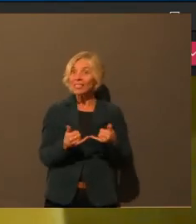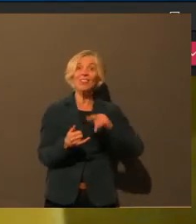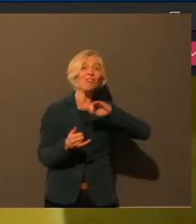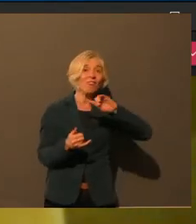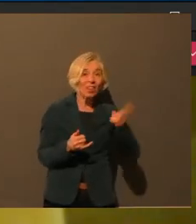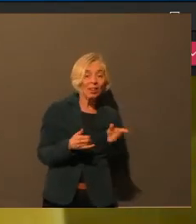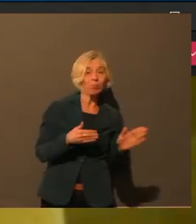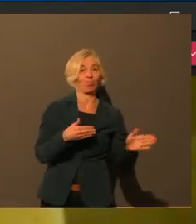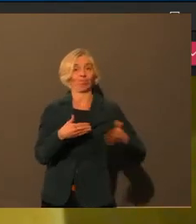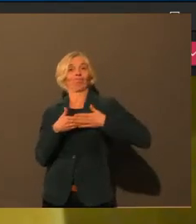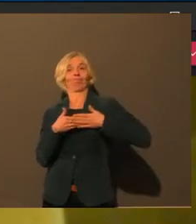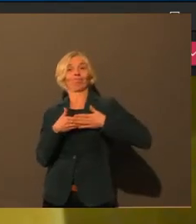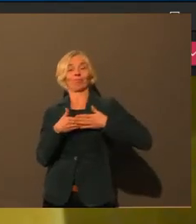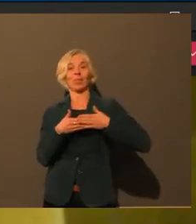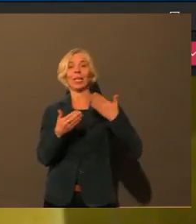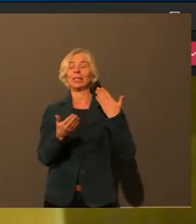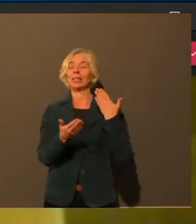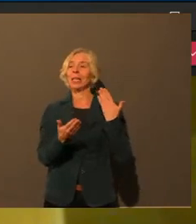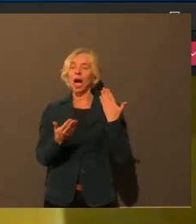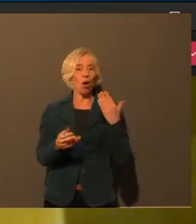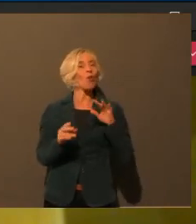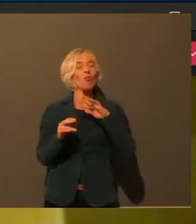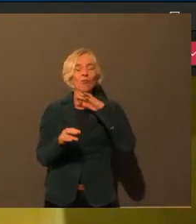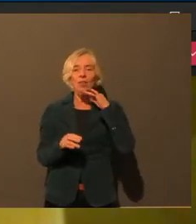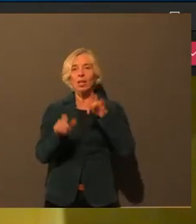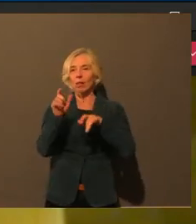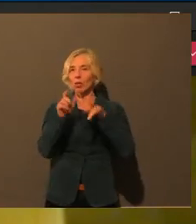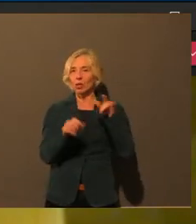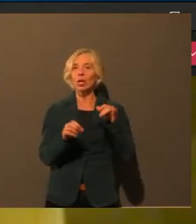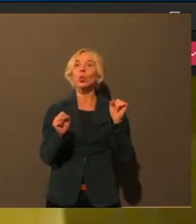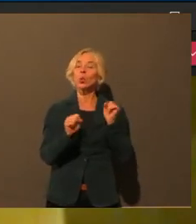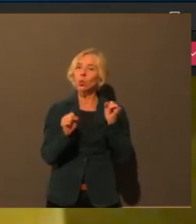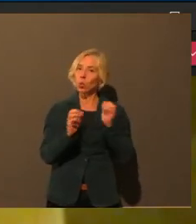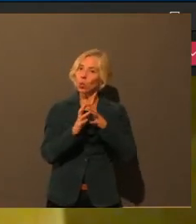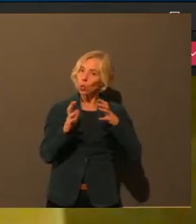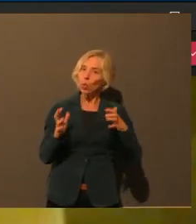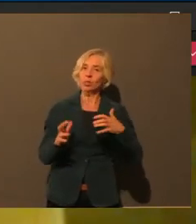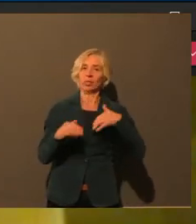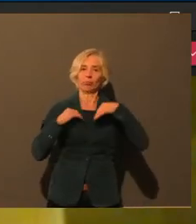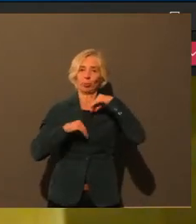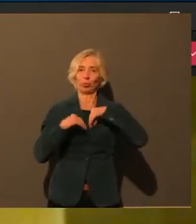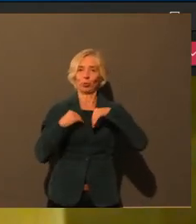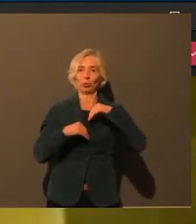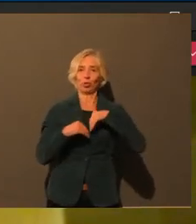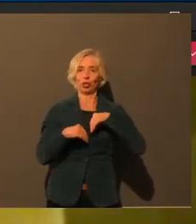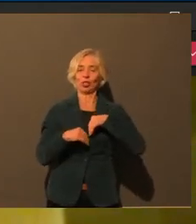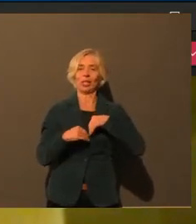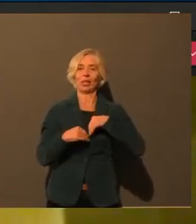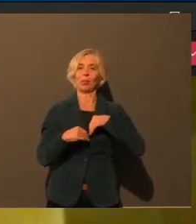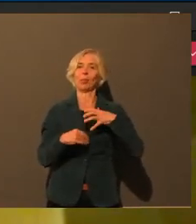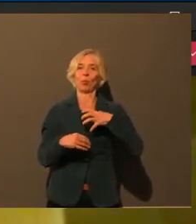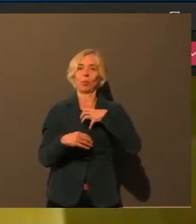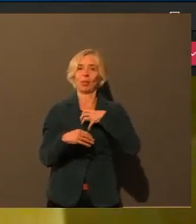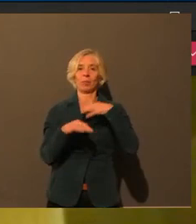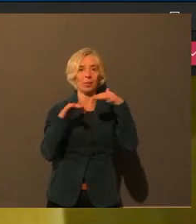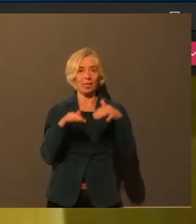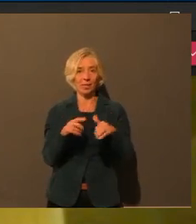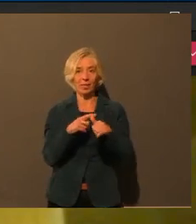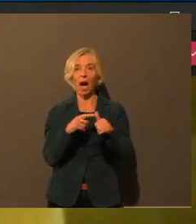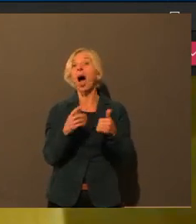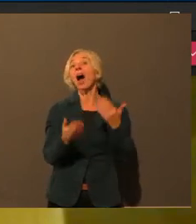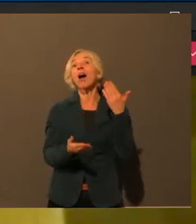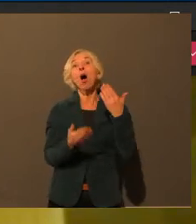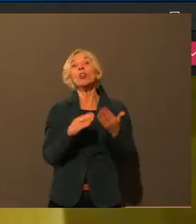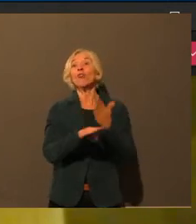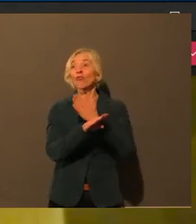Idee, weil sie hatten vorhin das Freiwilligenzentrum erwähnt. Wir hatten uns so vorgestellt, dass es auch so